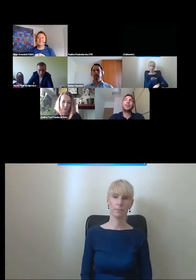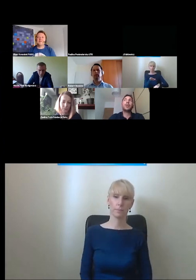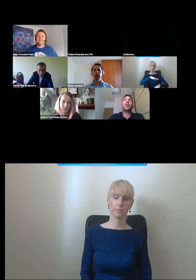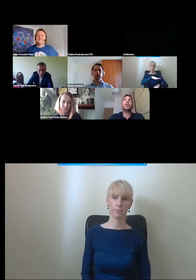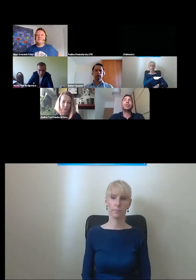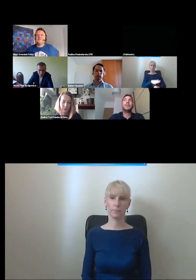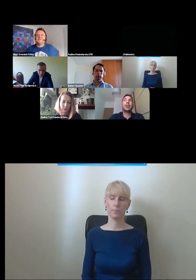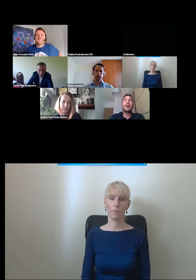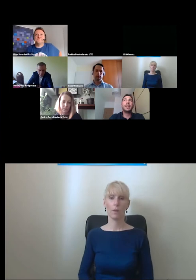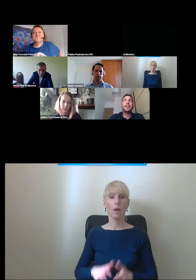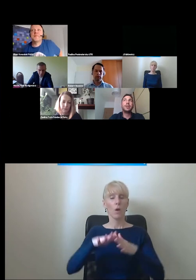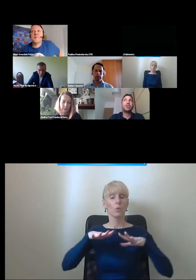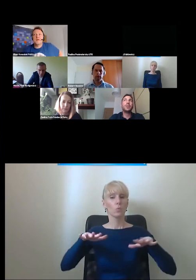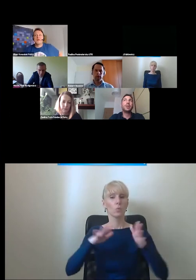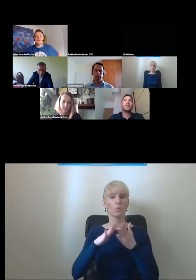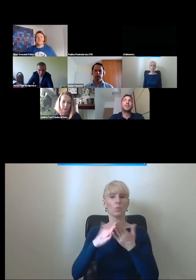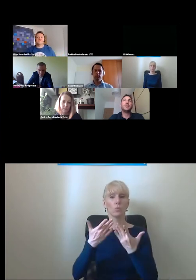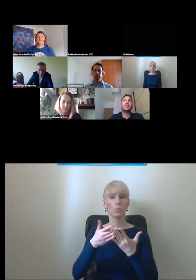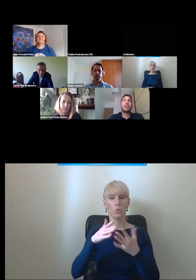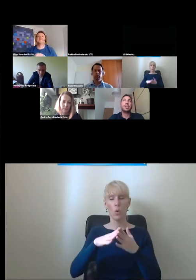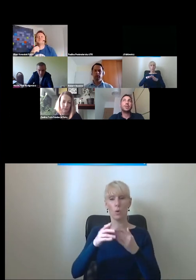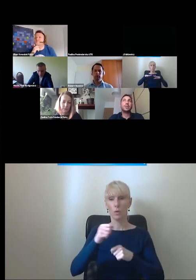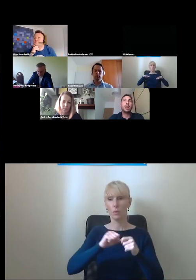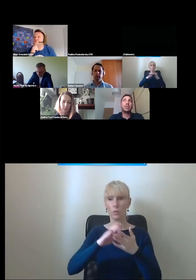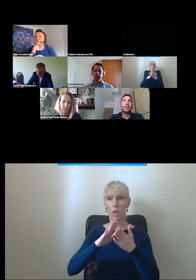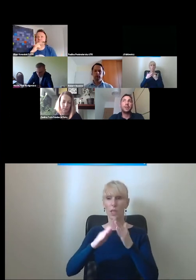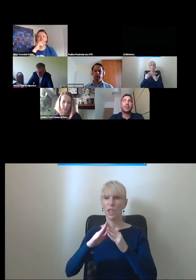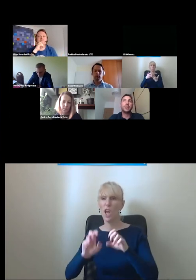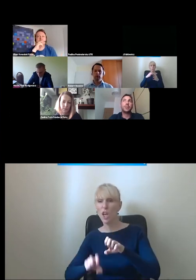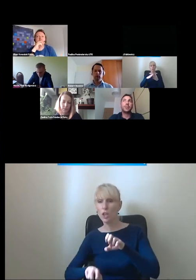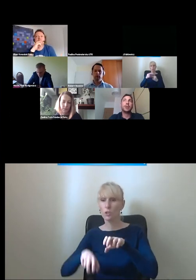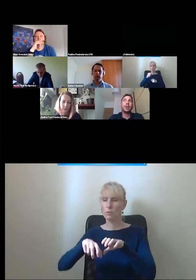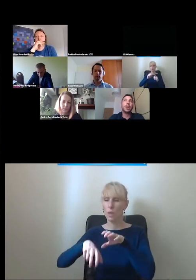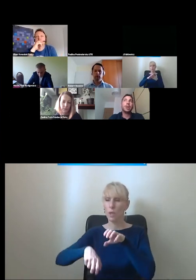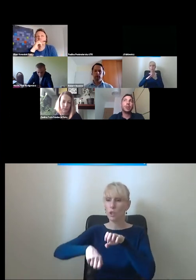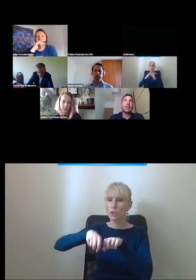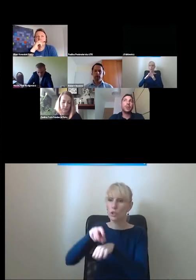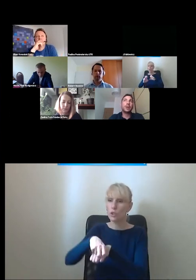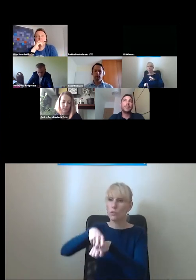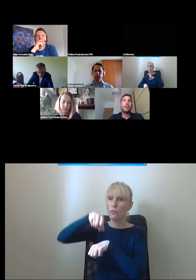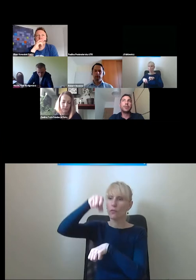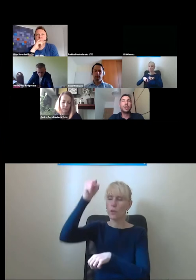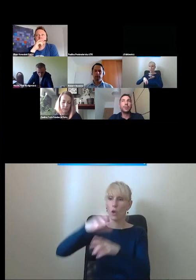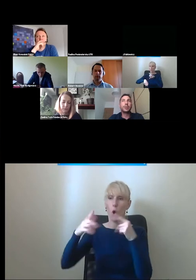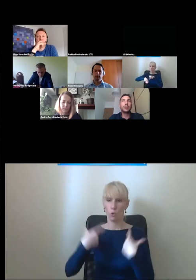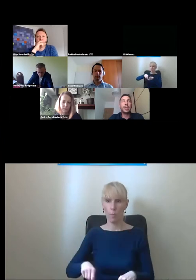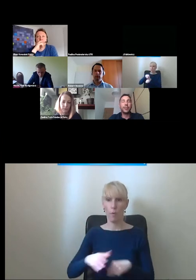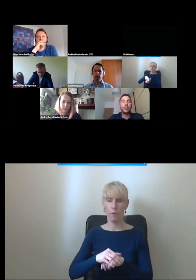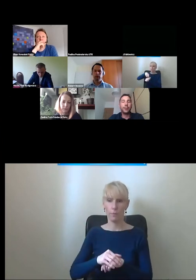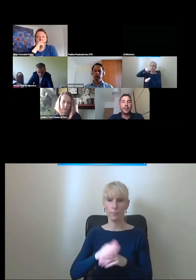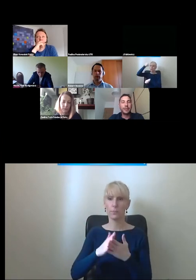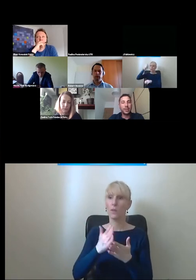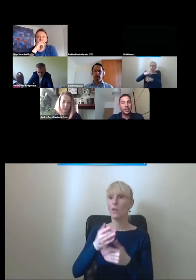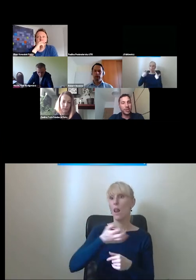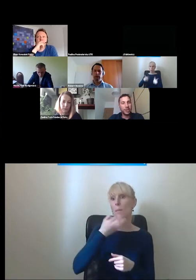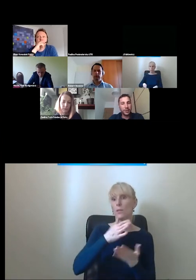mówiąc może kończąc wątek metra, większość metra rozwiązywana jest przy okazji dźwigów osobowych. No i ostatnio pojawiło się postulat,